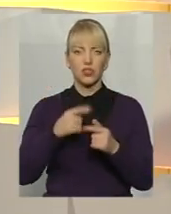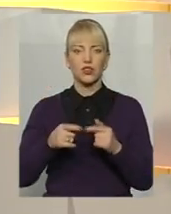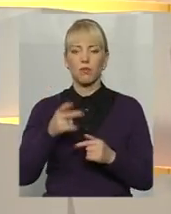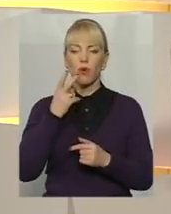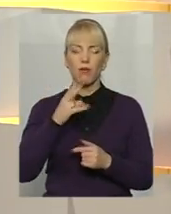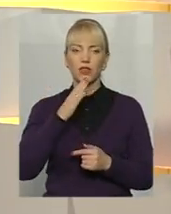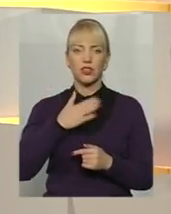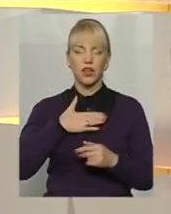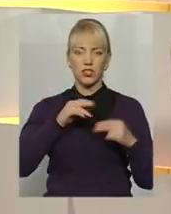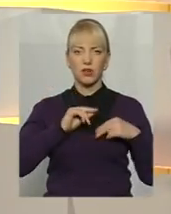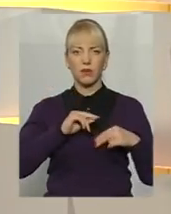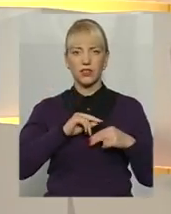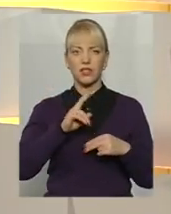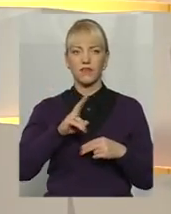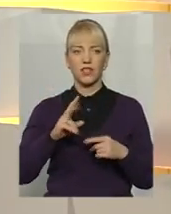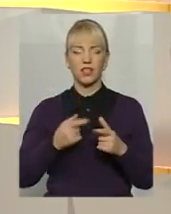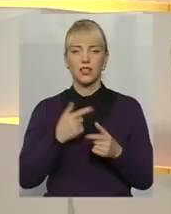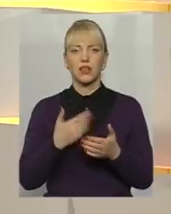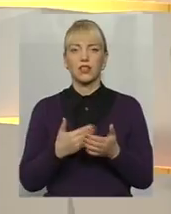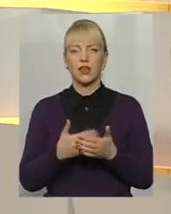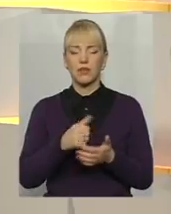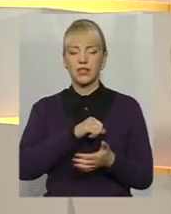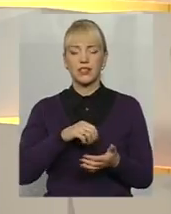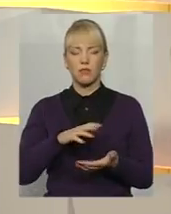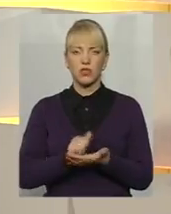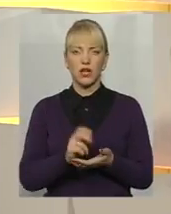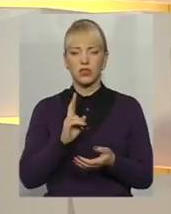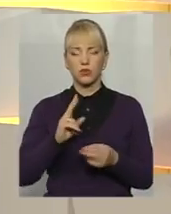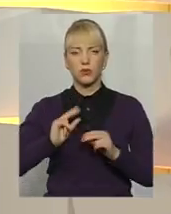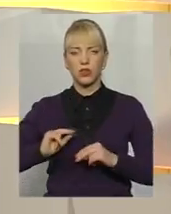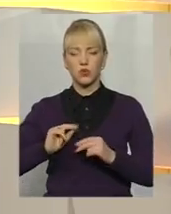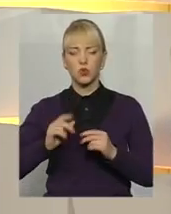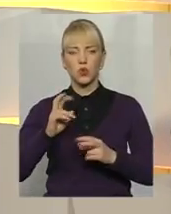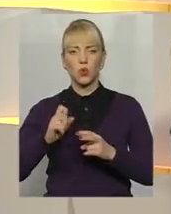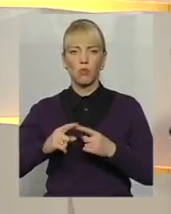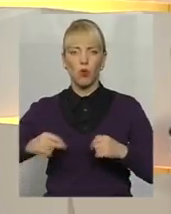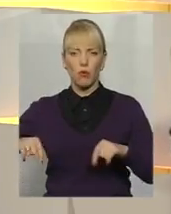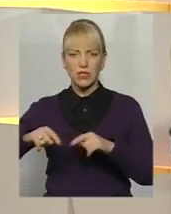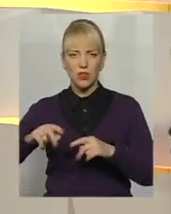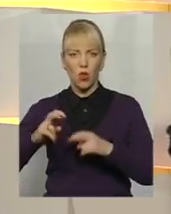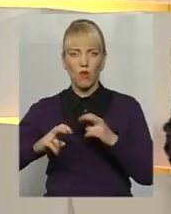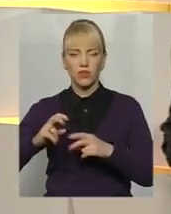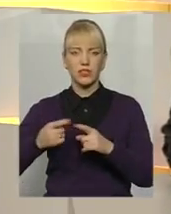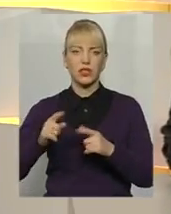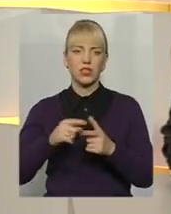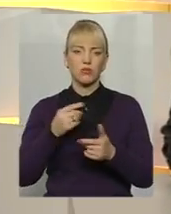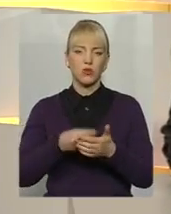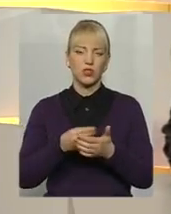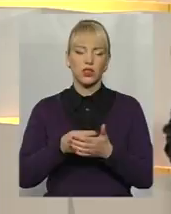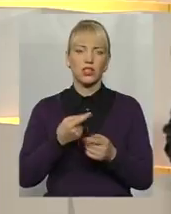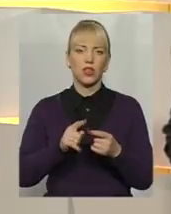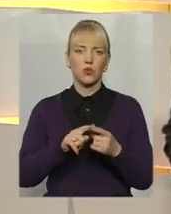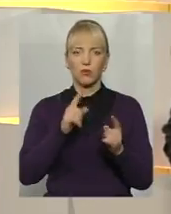працівники, які чи то самозайняті, чи працюють в промисловості, в бюджетній сфері, у ту мінімалку?